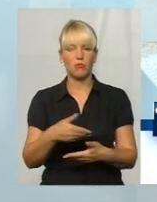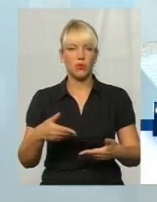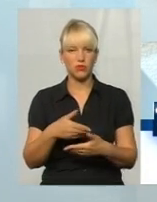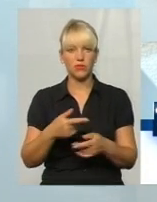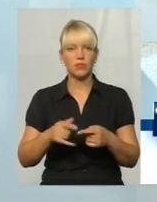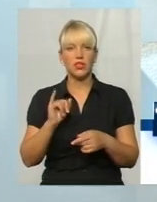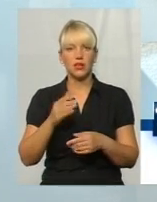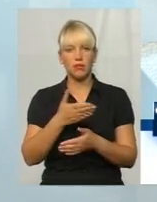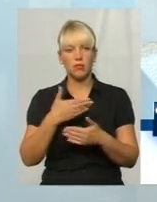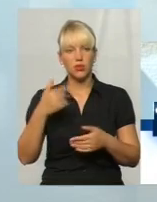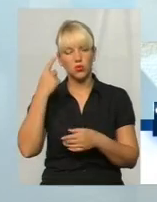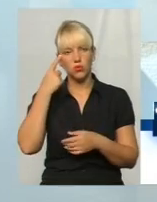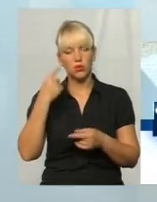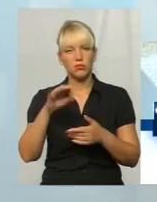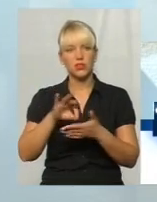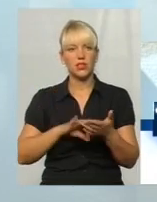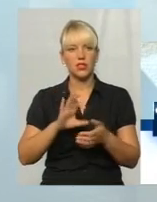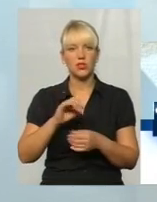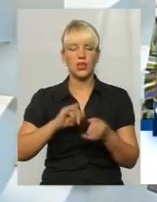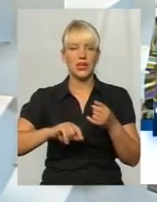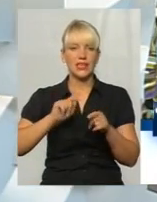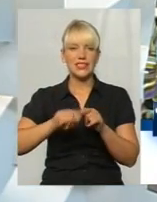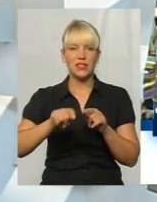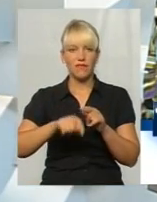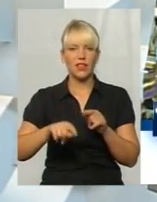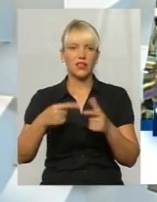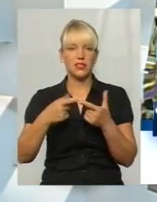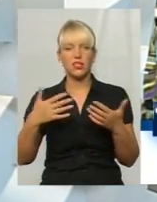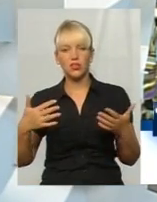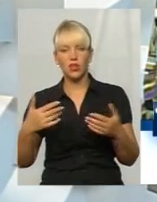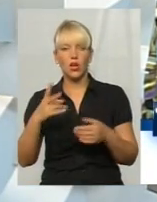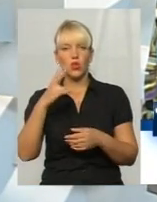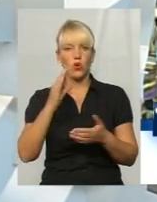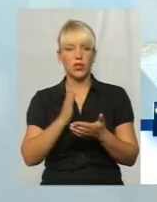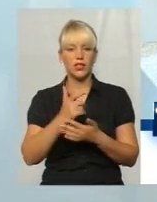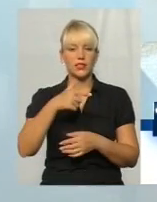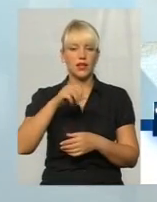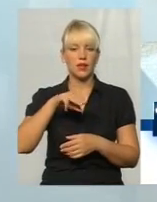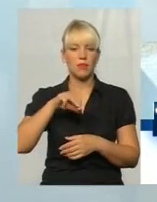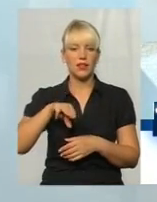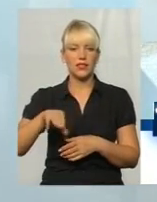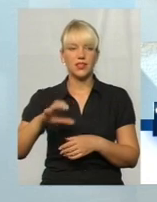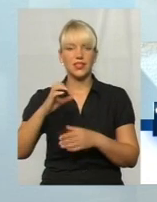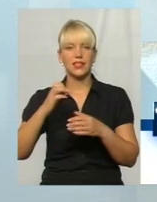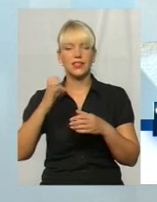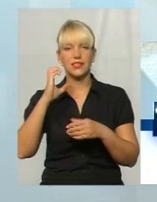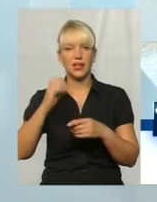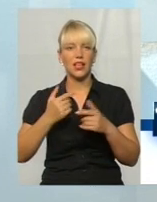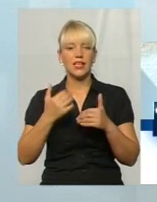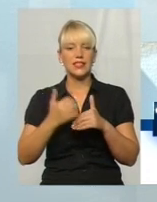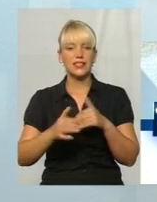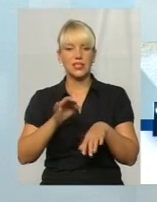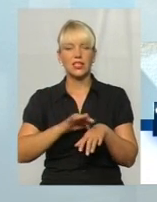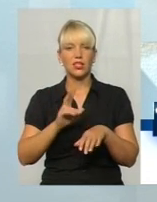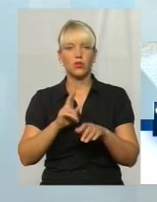завжди думаємо одразу же о сифілісі або ще о чому-либо. Але діло в тому, що є гепатит серед заболівань, які передаються точно